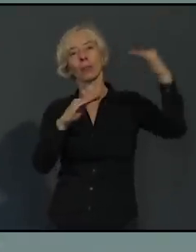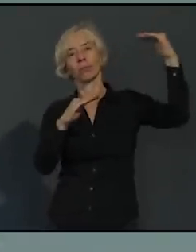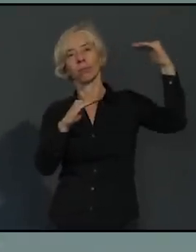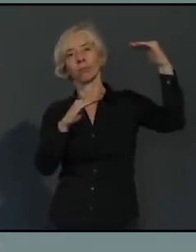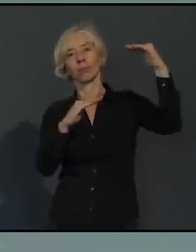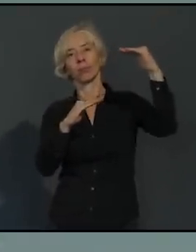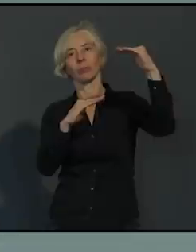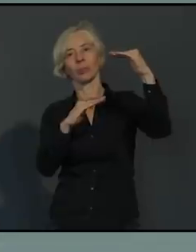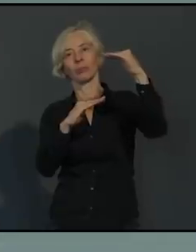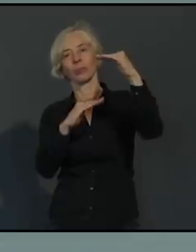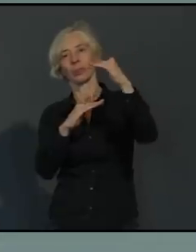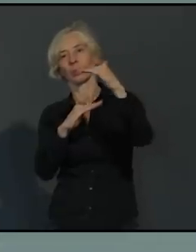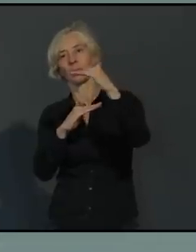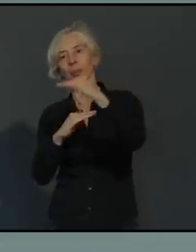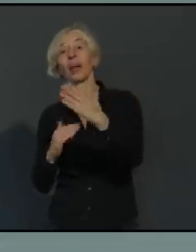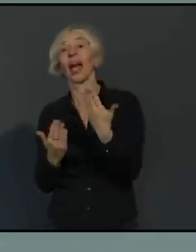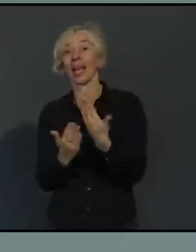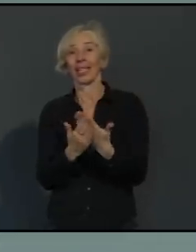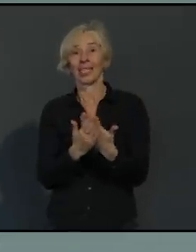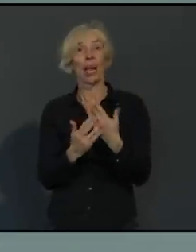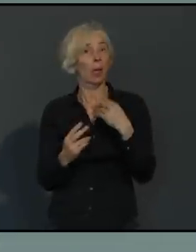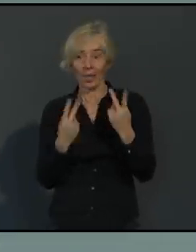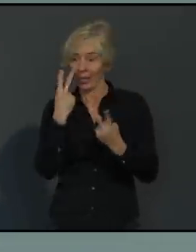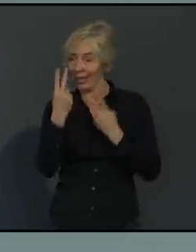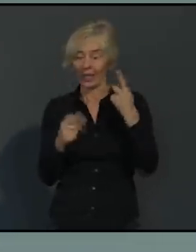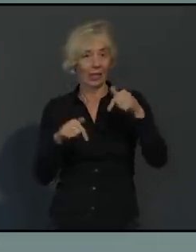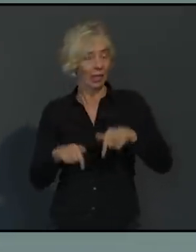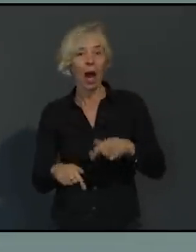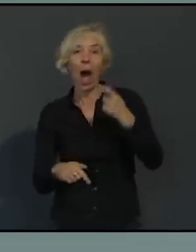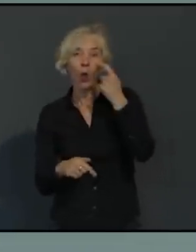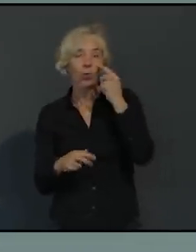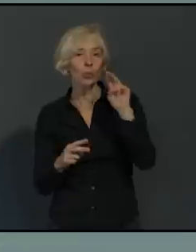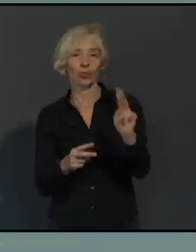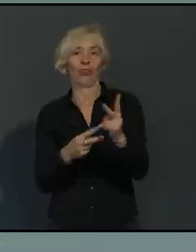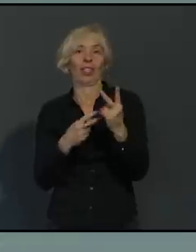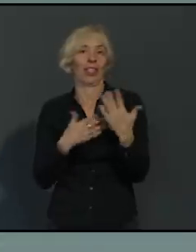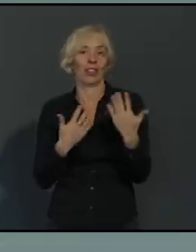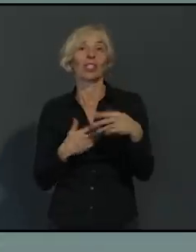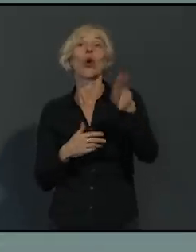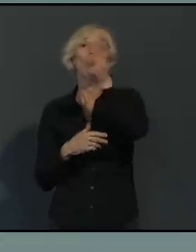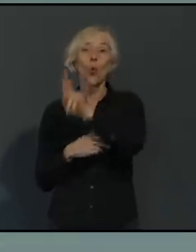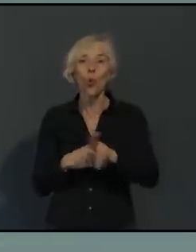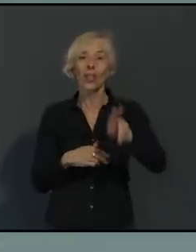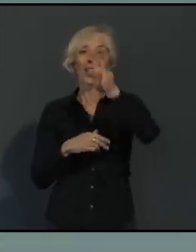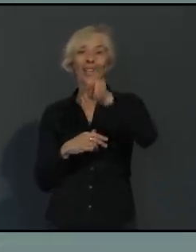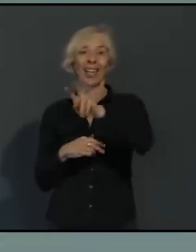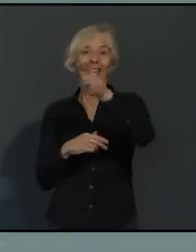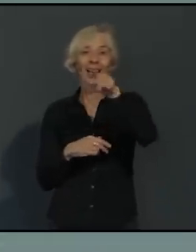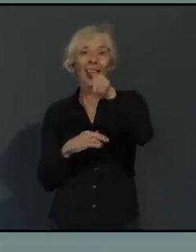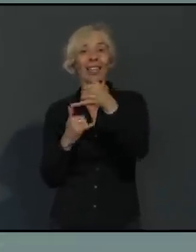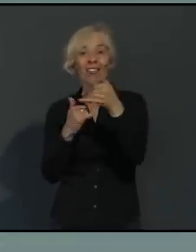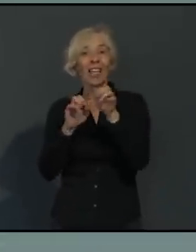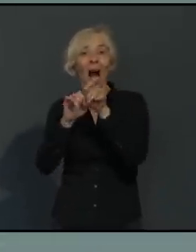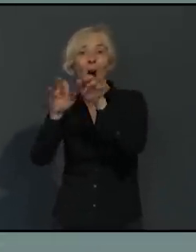mit Auswirkungen auf das Universitätsklinikum beziehungsweise auch die anderen Krankenhäuser. Schon jetzt